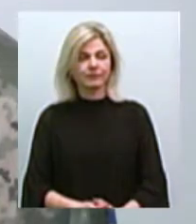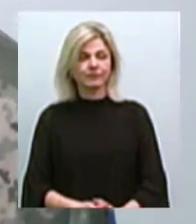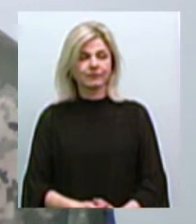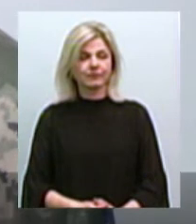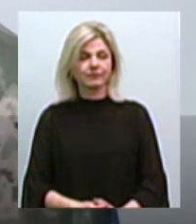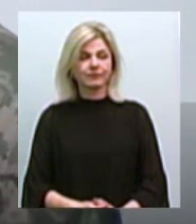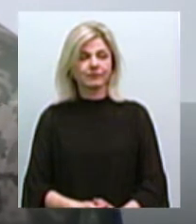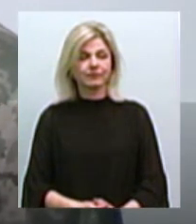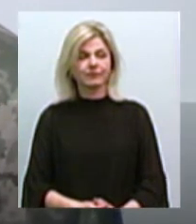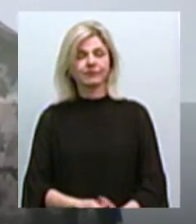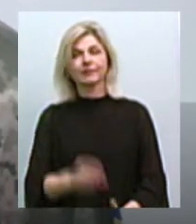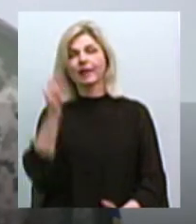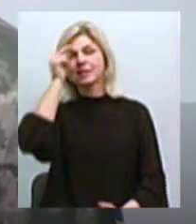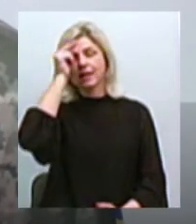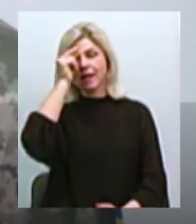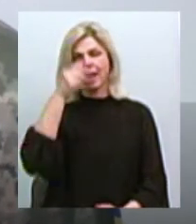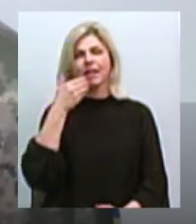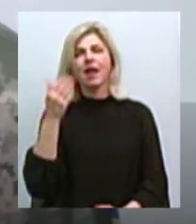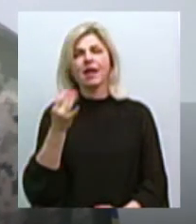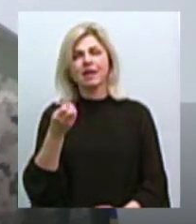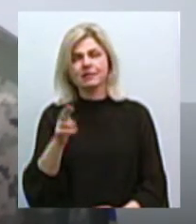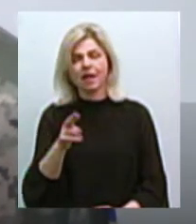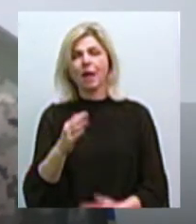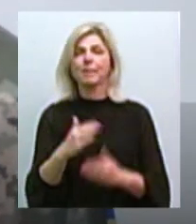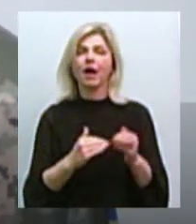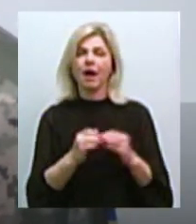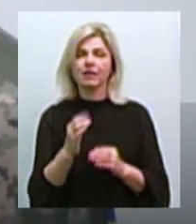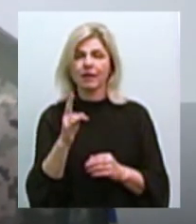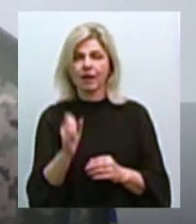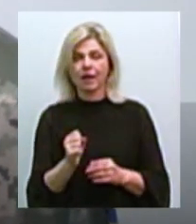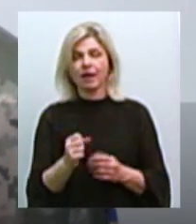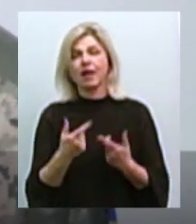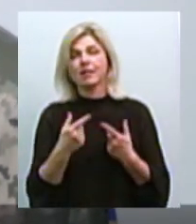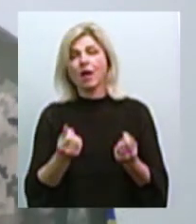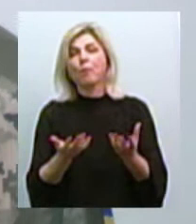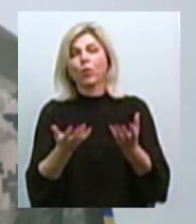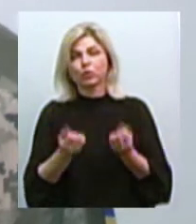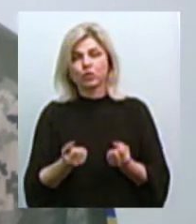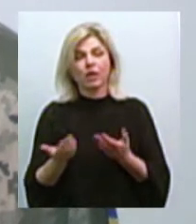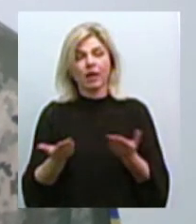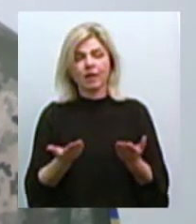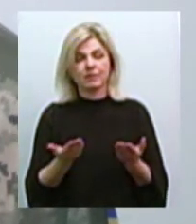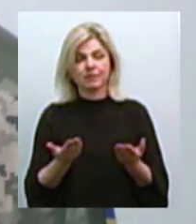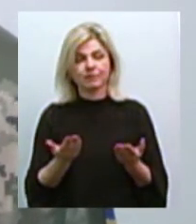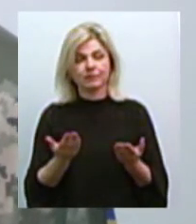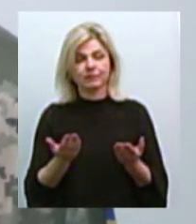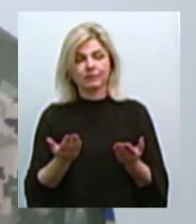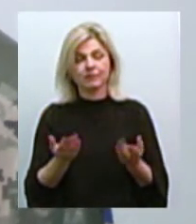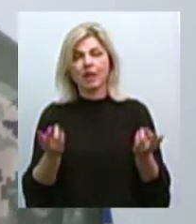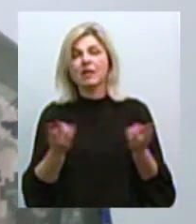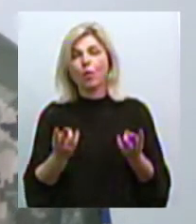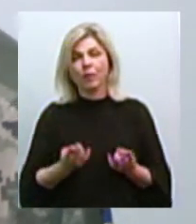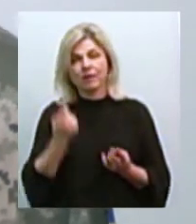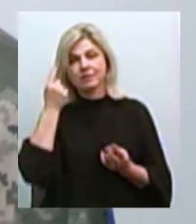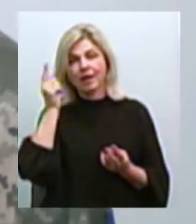Заняття лекційні, практичні заняття, де вони отримують якісь необхідні